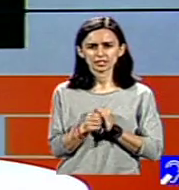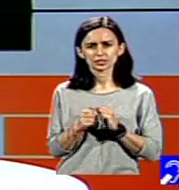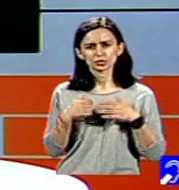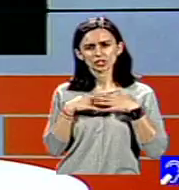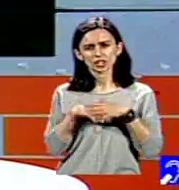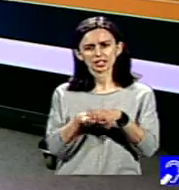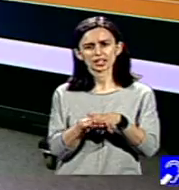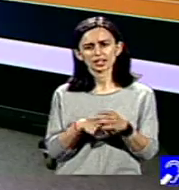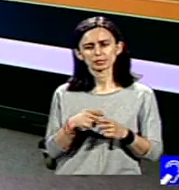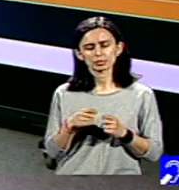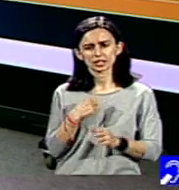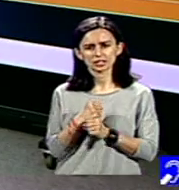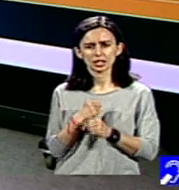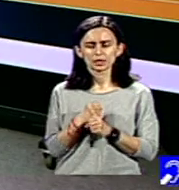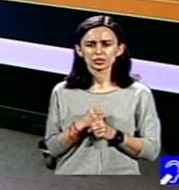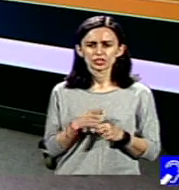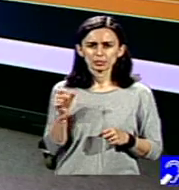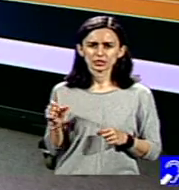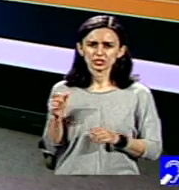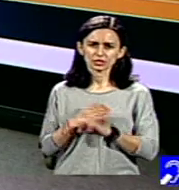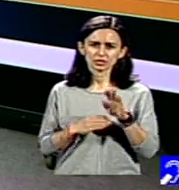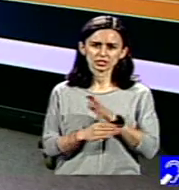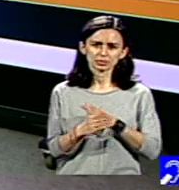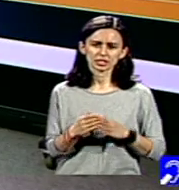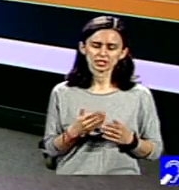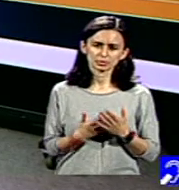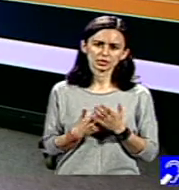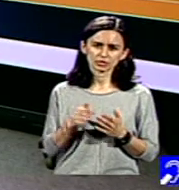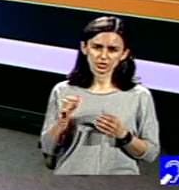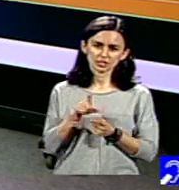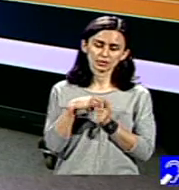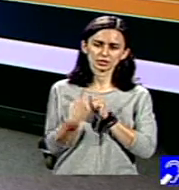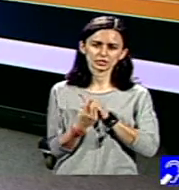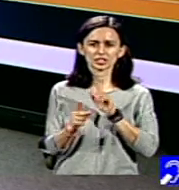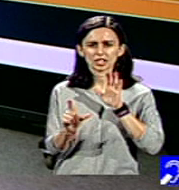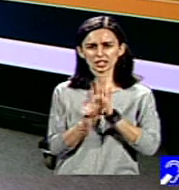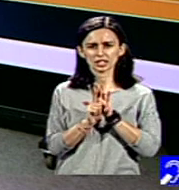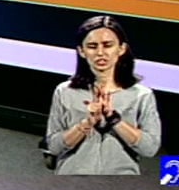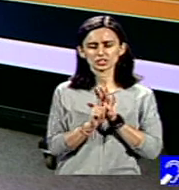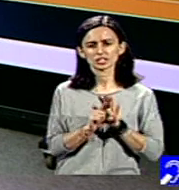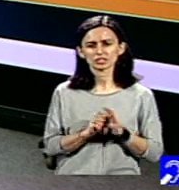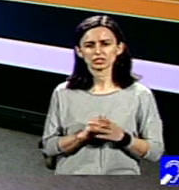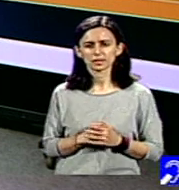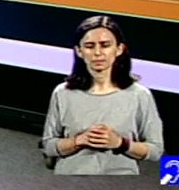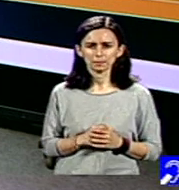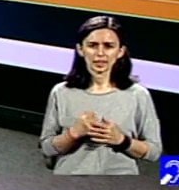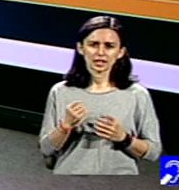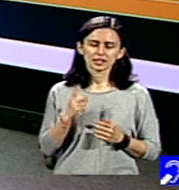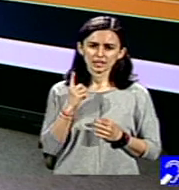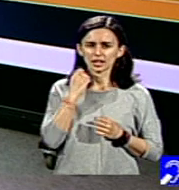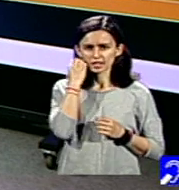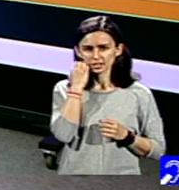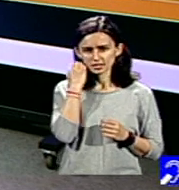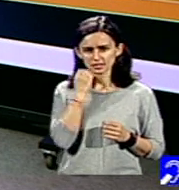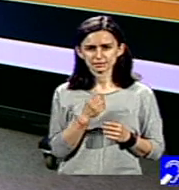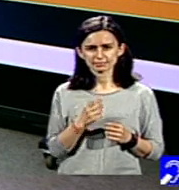dizabilități prin pârghile pe care chipurile aceste modificări legislative le-ar fi adus. În practică, atunci când mergem la firul ierbii,